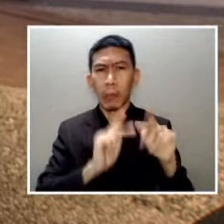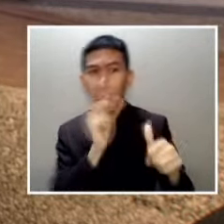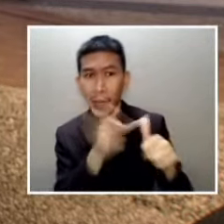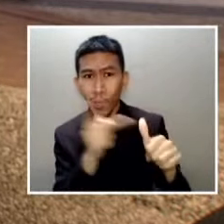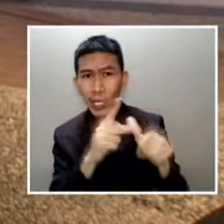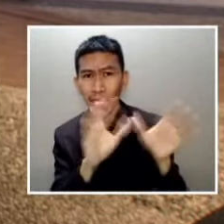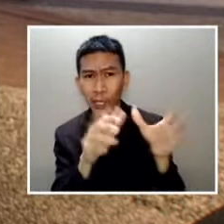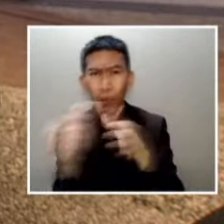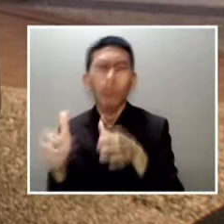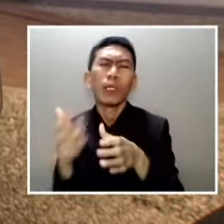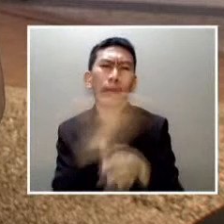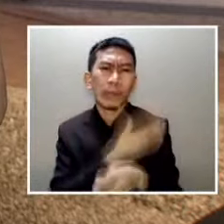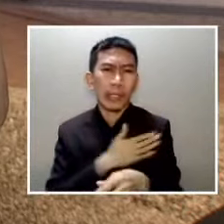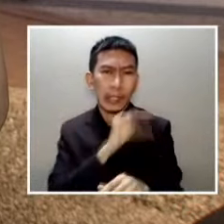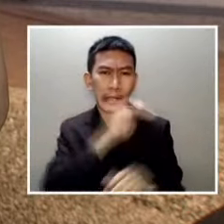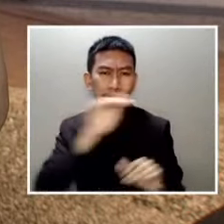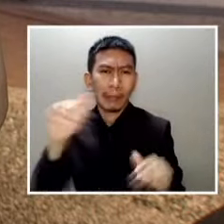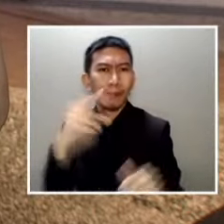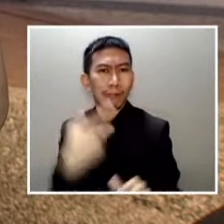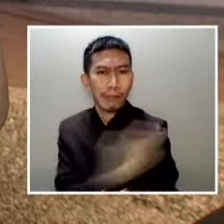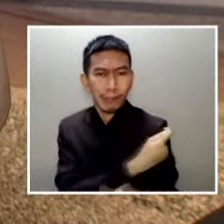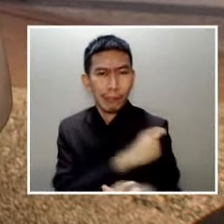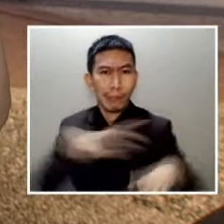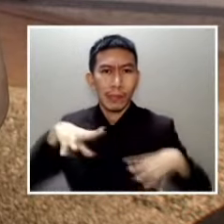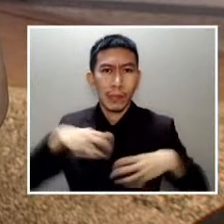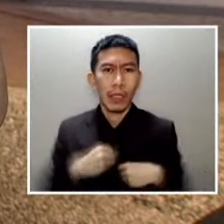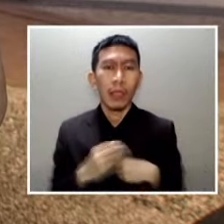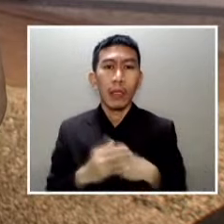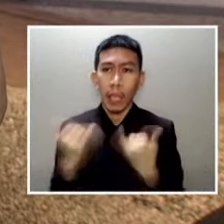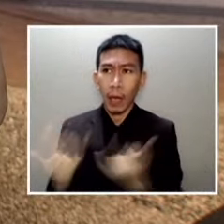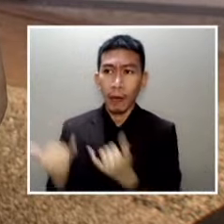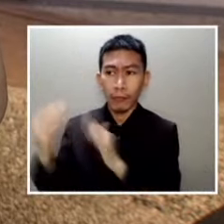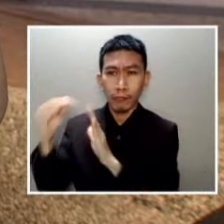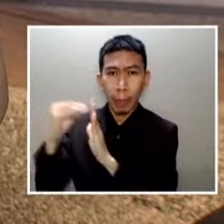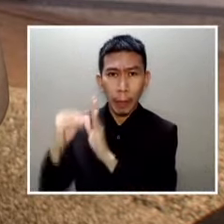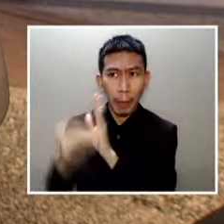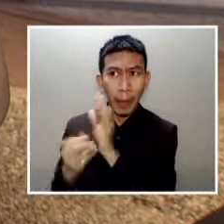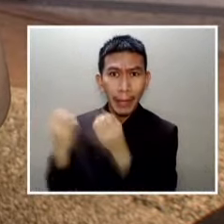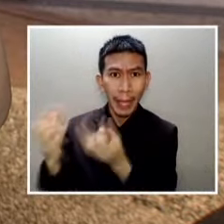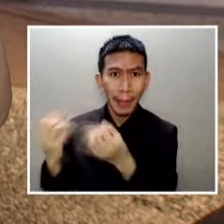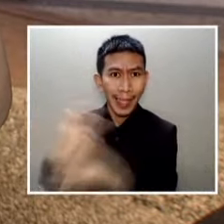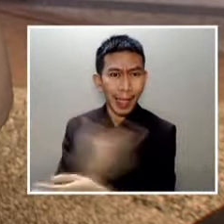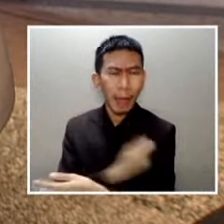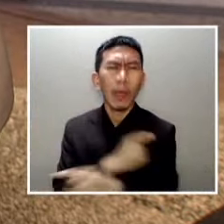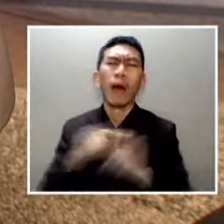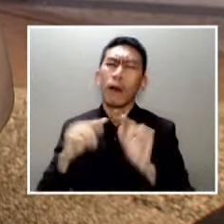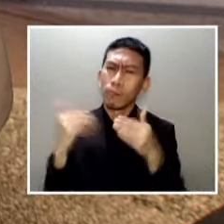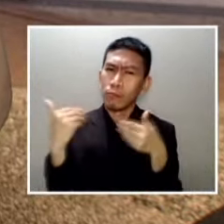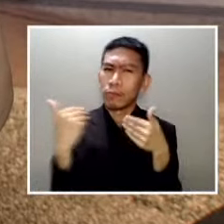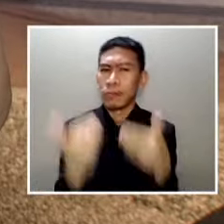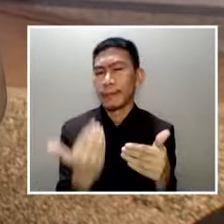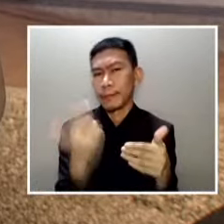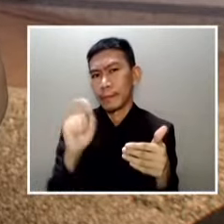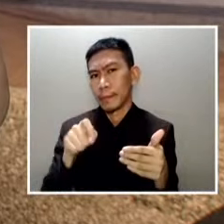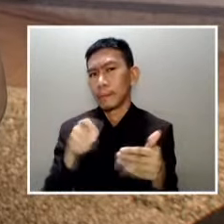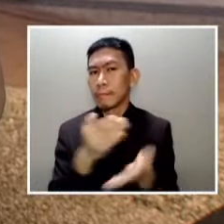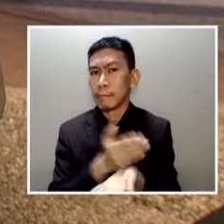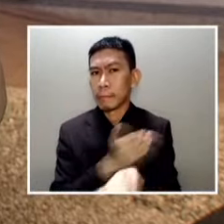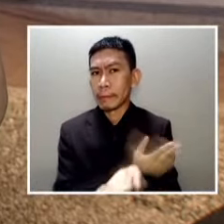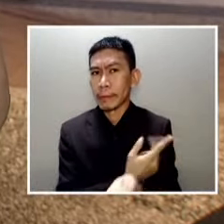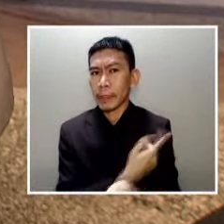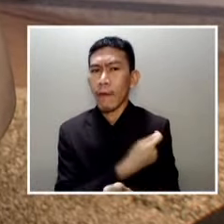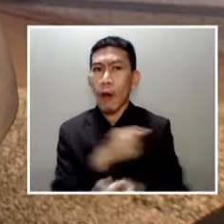gumaganda na ang dato sa aminado ang ahensya na dapat pa rin paigtingin ang mga hakbang para maging lubos ang pagkontrol at